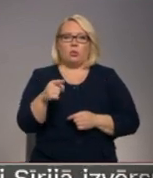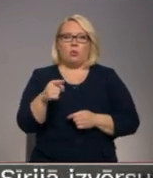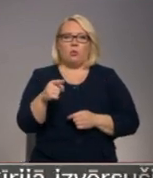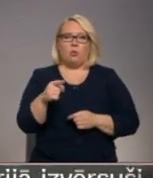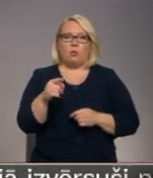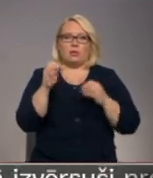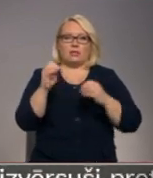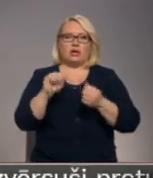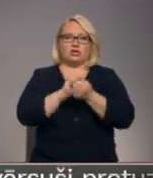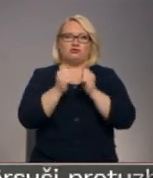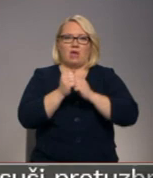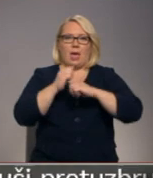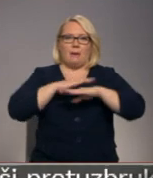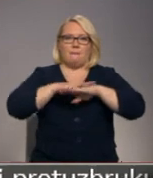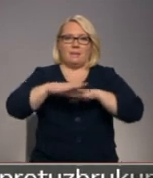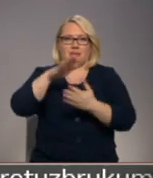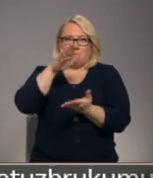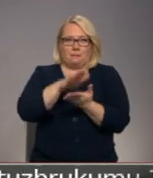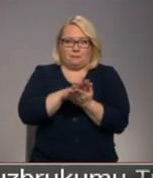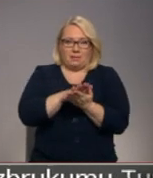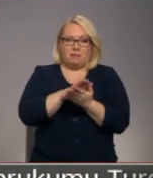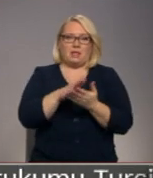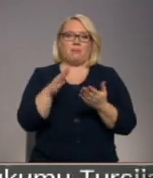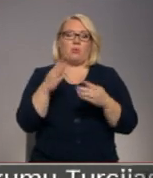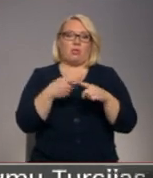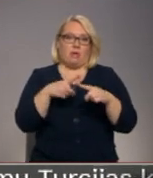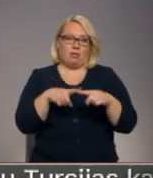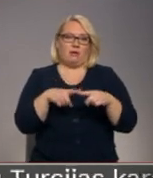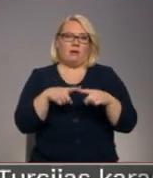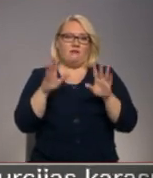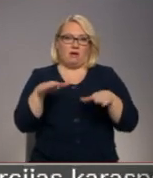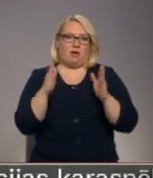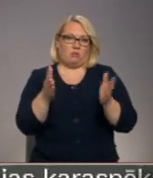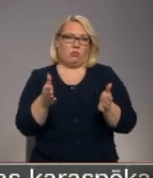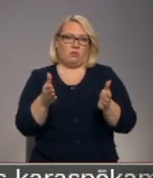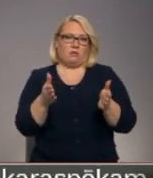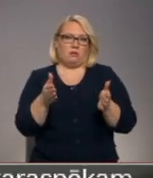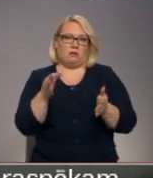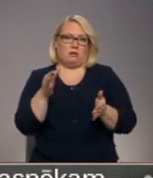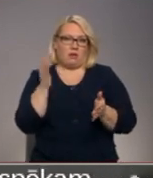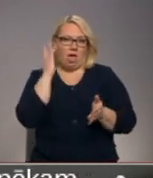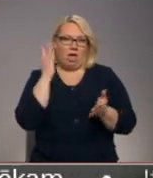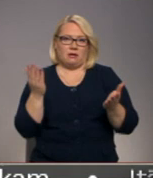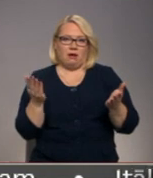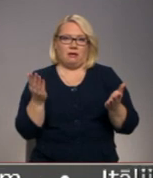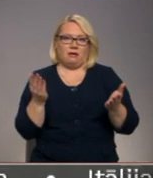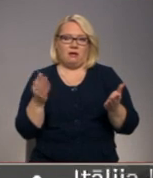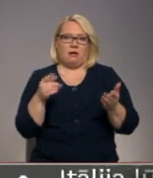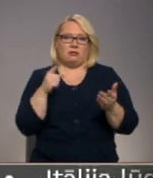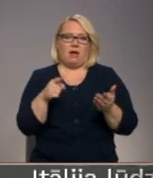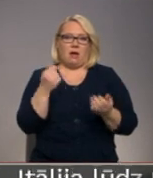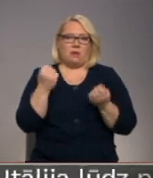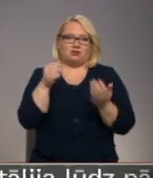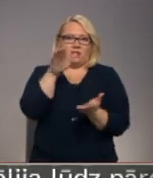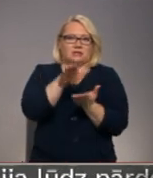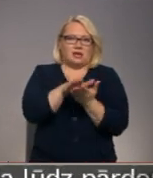šembiņas viss pielip, tu varētu būt jāegas. Tās saskar arī